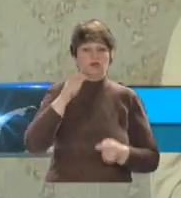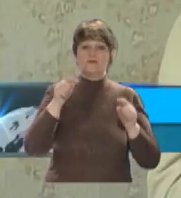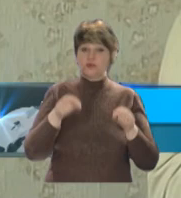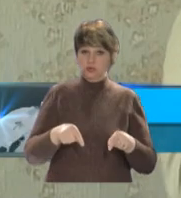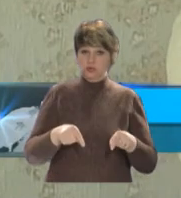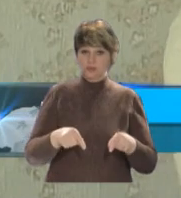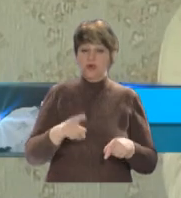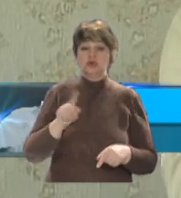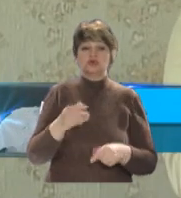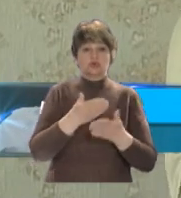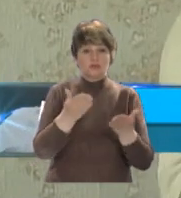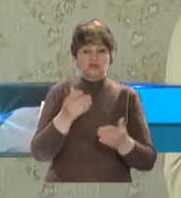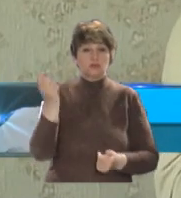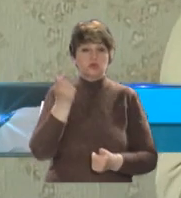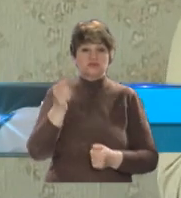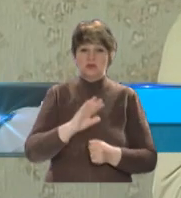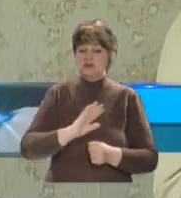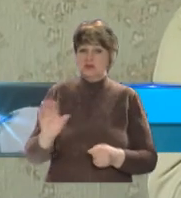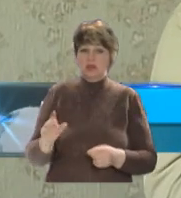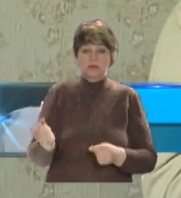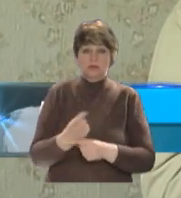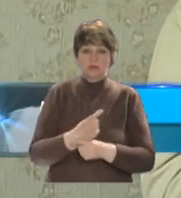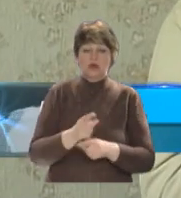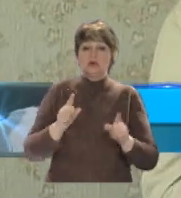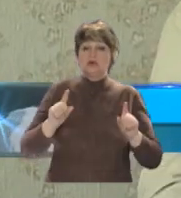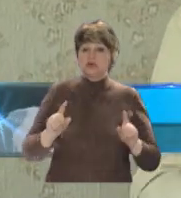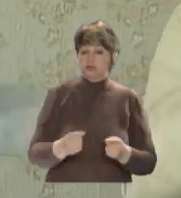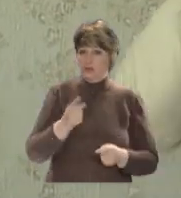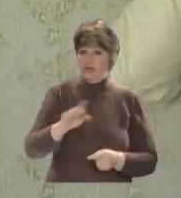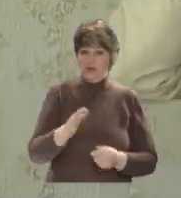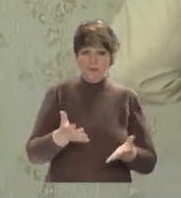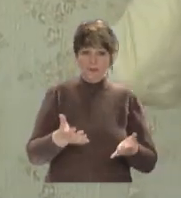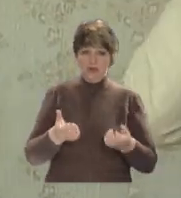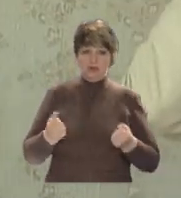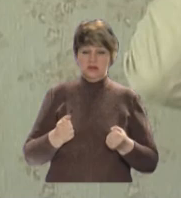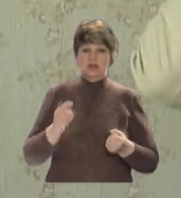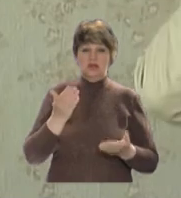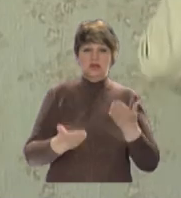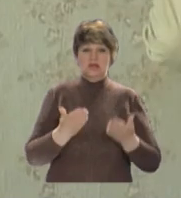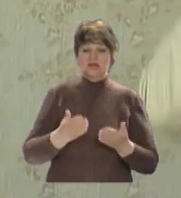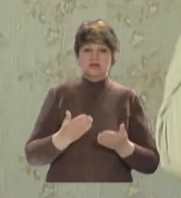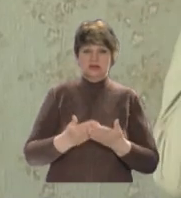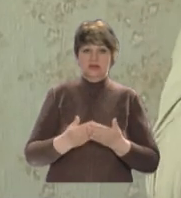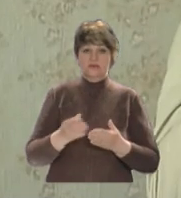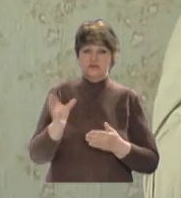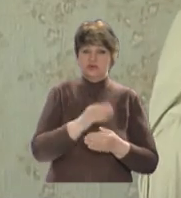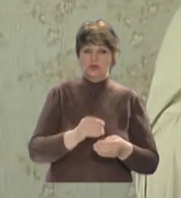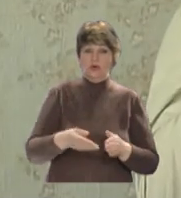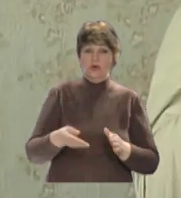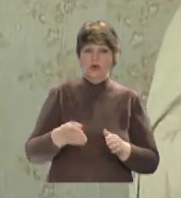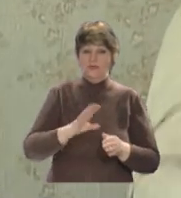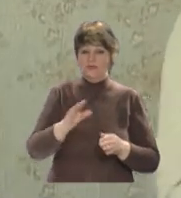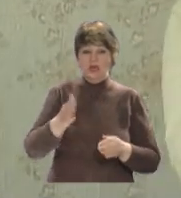і щось у вашому господарстві не ладне, то чого ви не берете, що можливо риба гниє з голови все-таки,